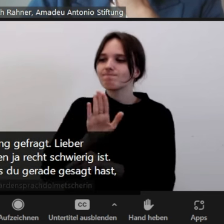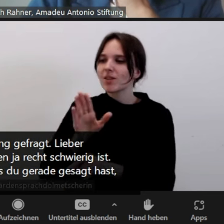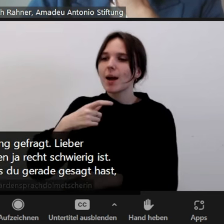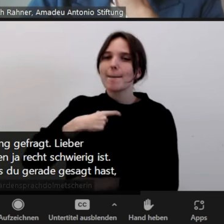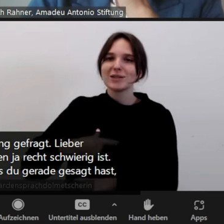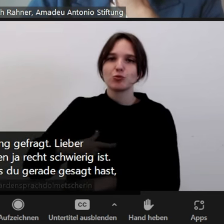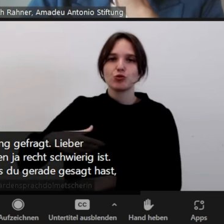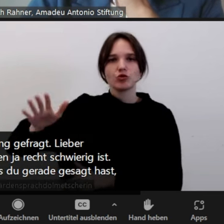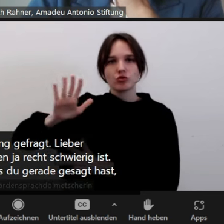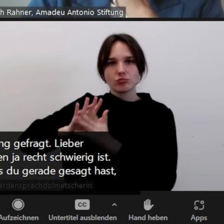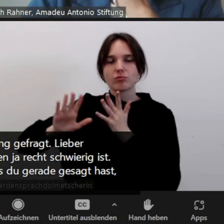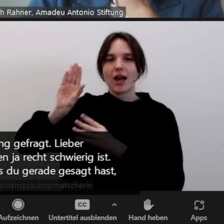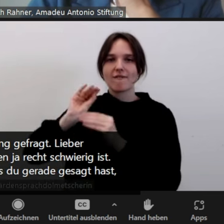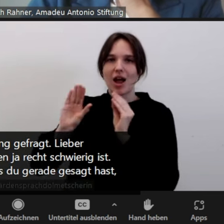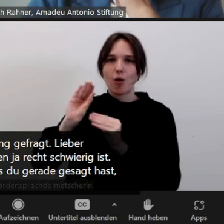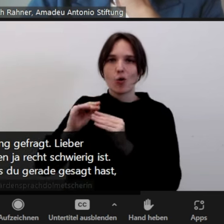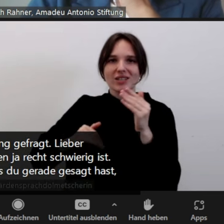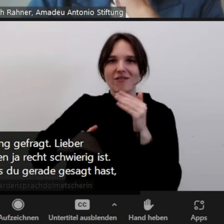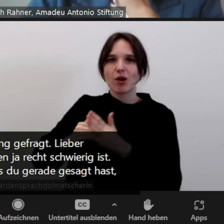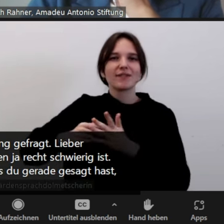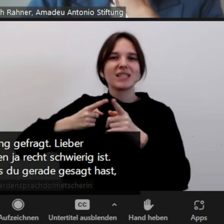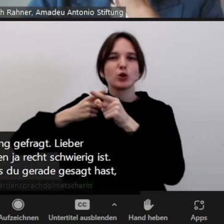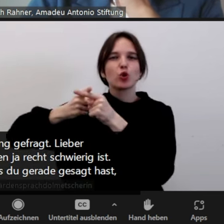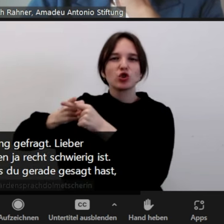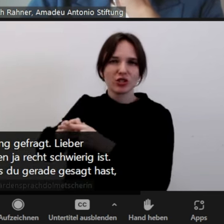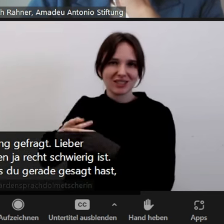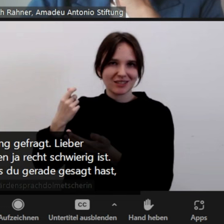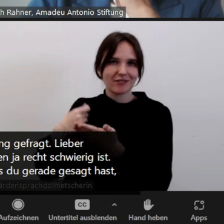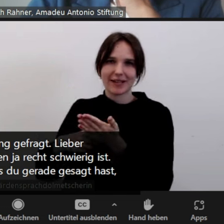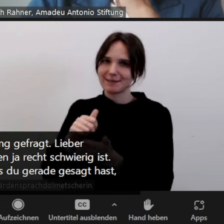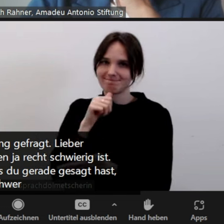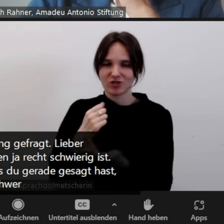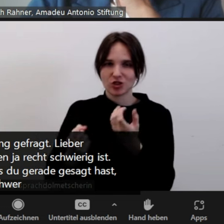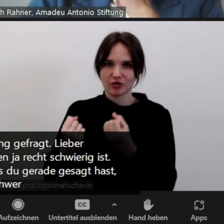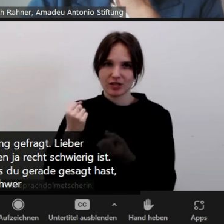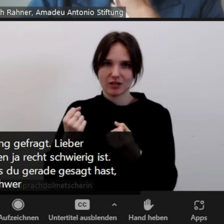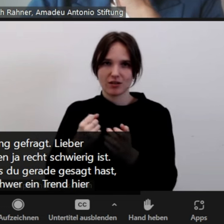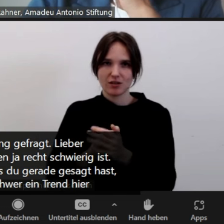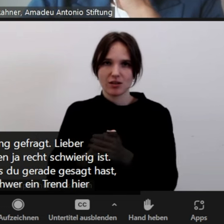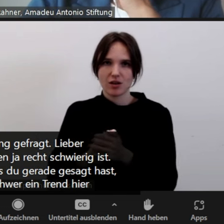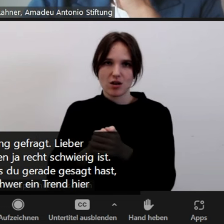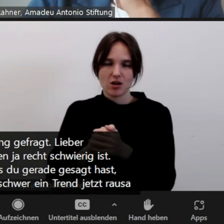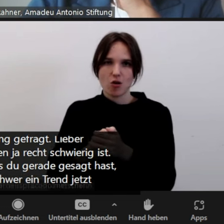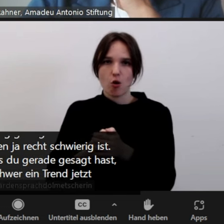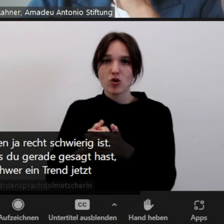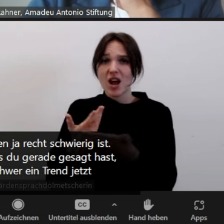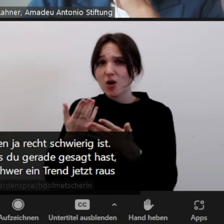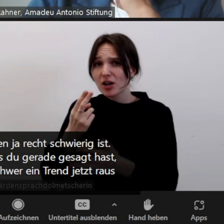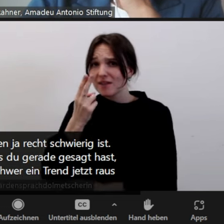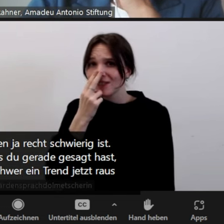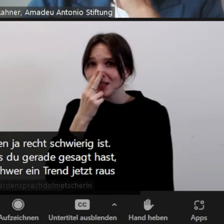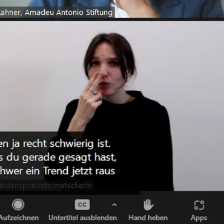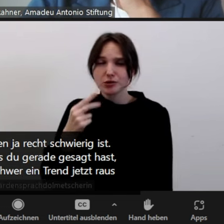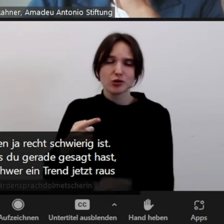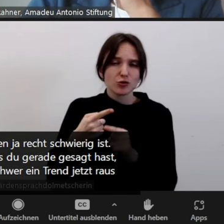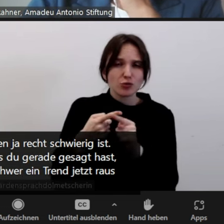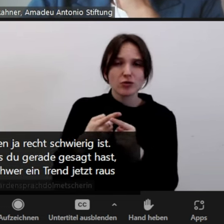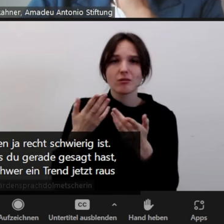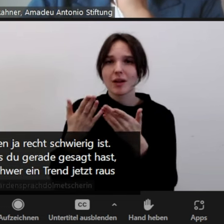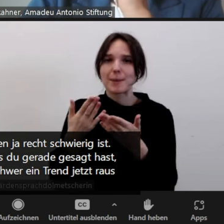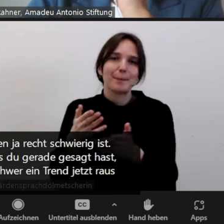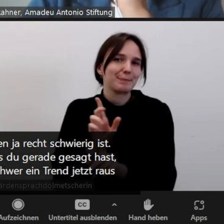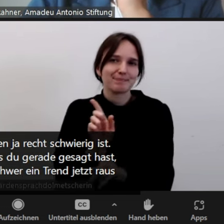da schwierig. Also da lässt sich schwer ein Trend jetzt daraus ablesen, weil es qualitative Daten sind,